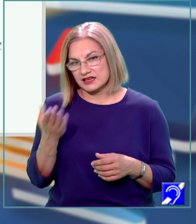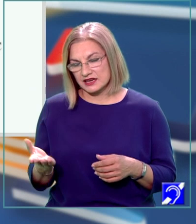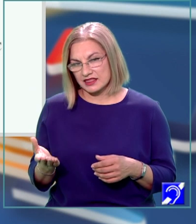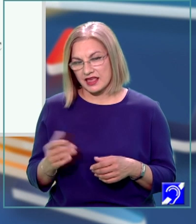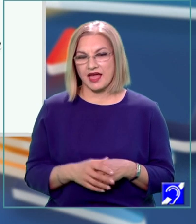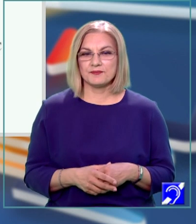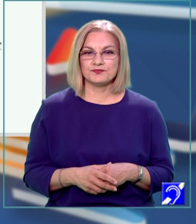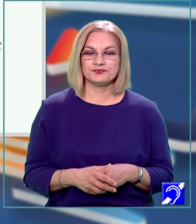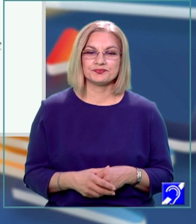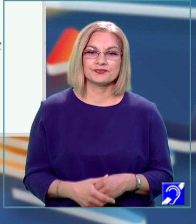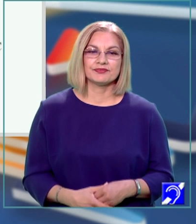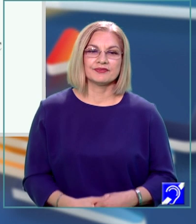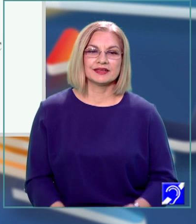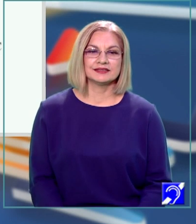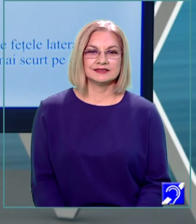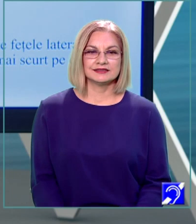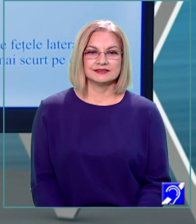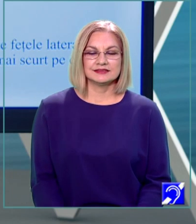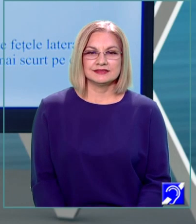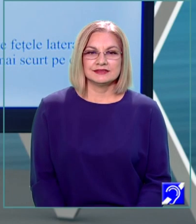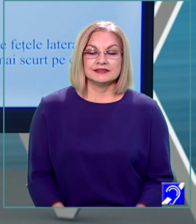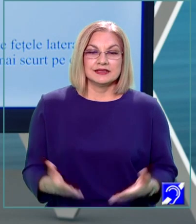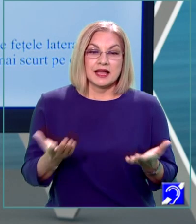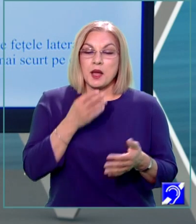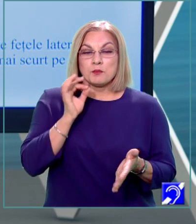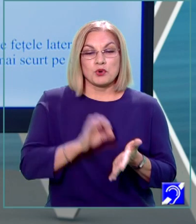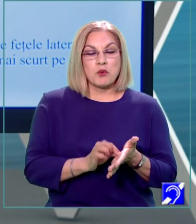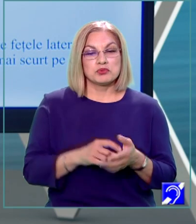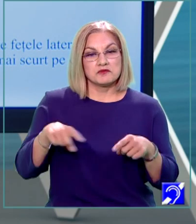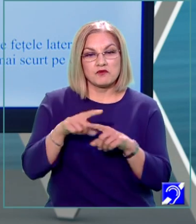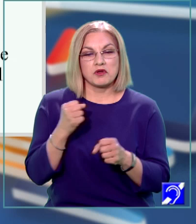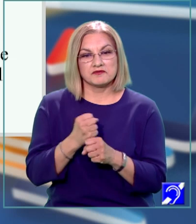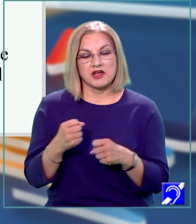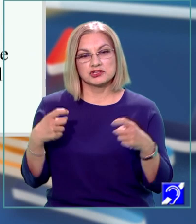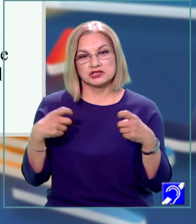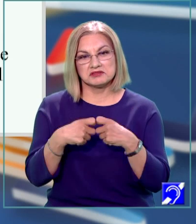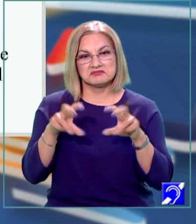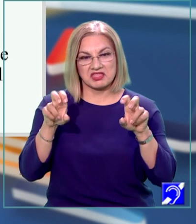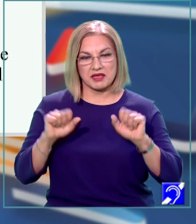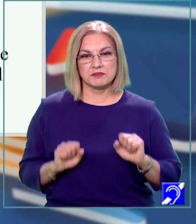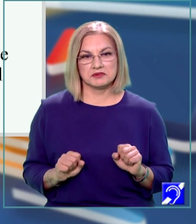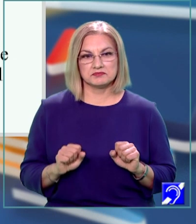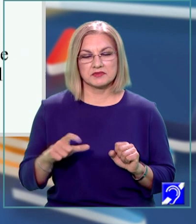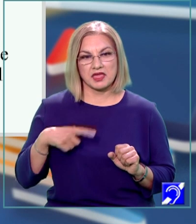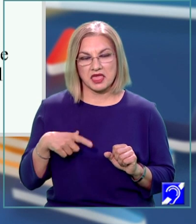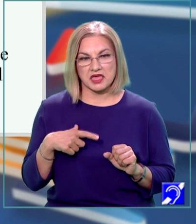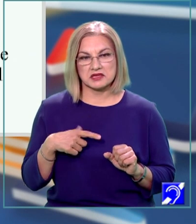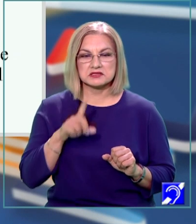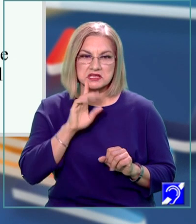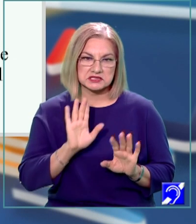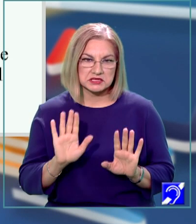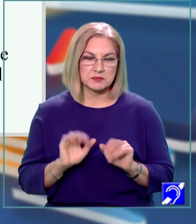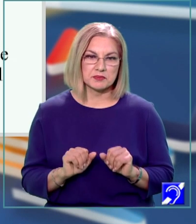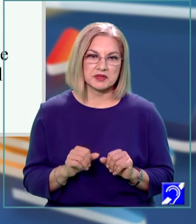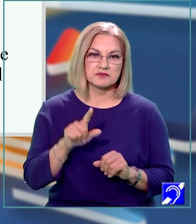pe care o avem la dispoziție. Vă propun spre exersare o temă, este destul de simplu.